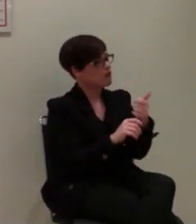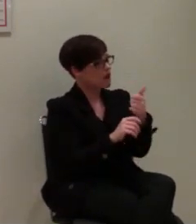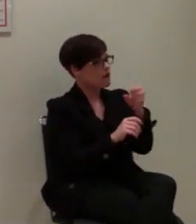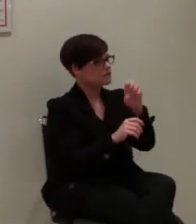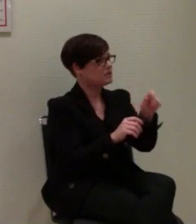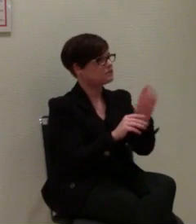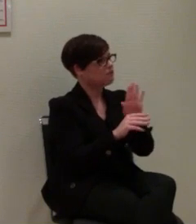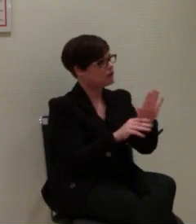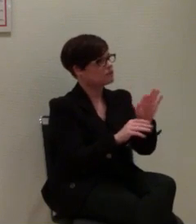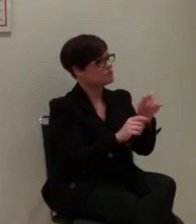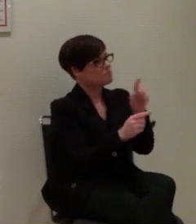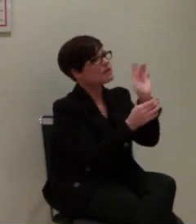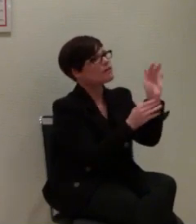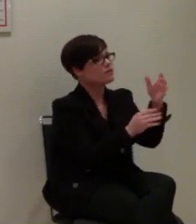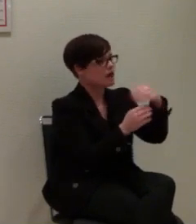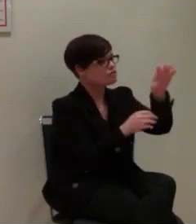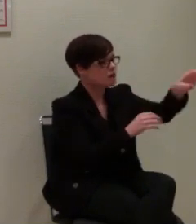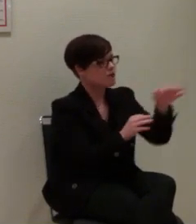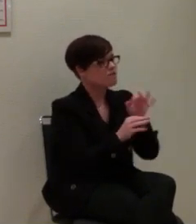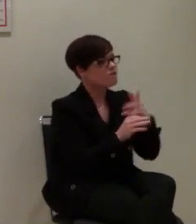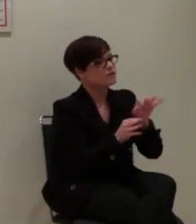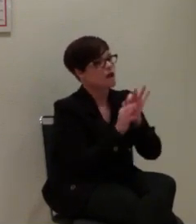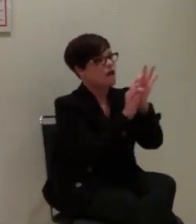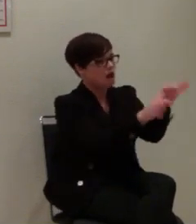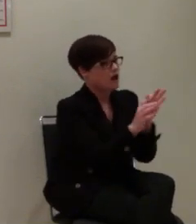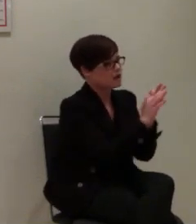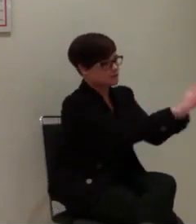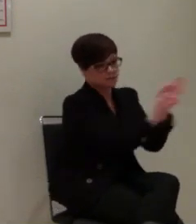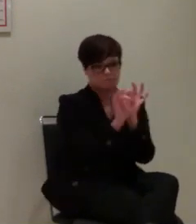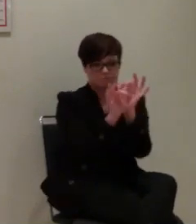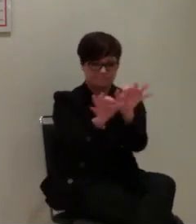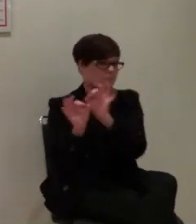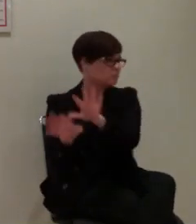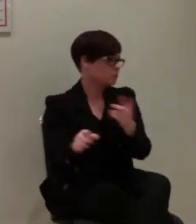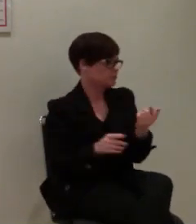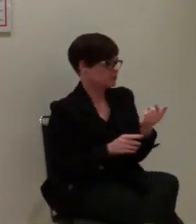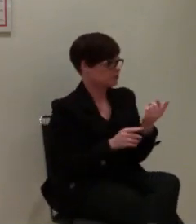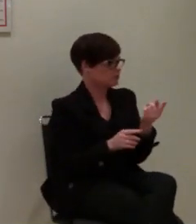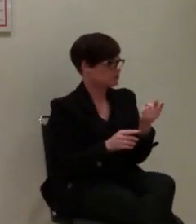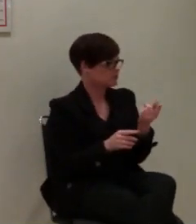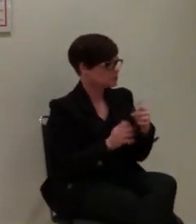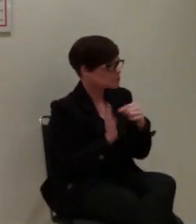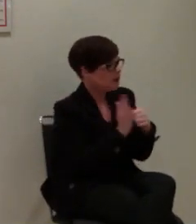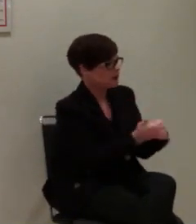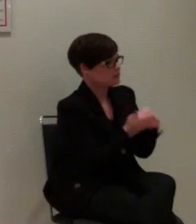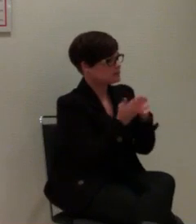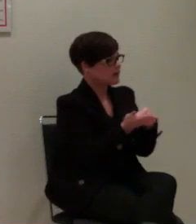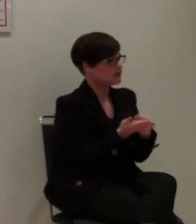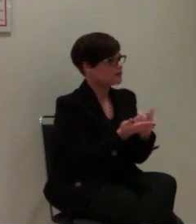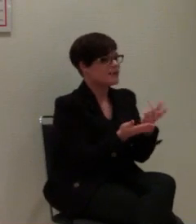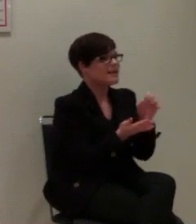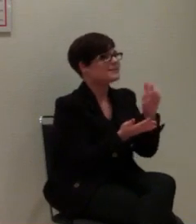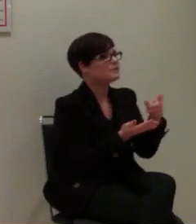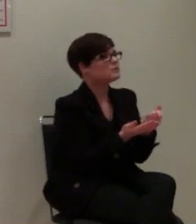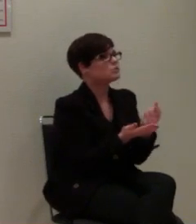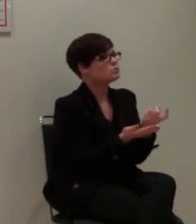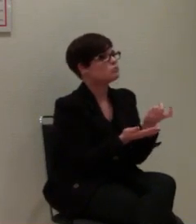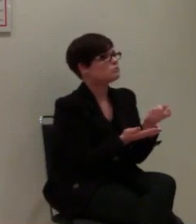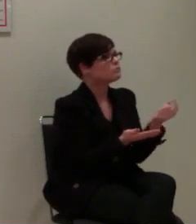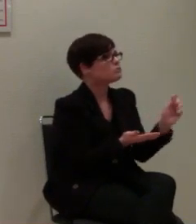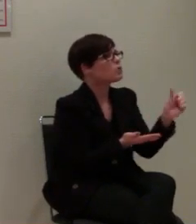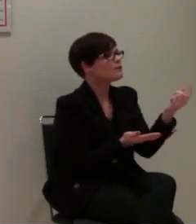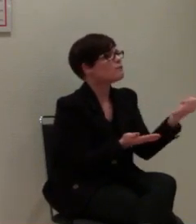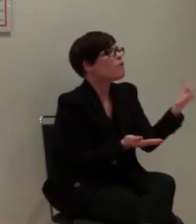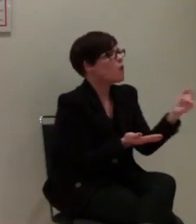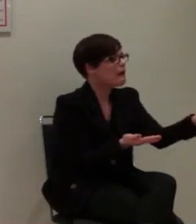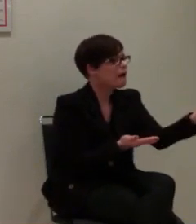weitergeleitet wird und dort angezeigt wird, wo der Ursprung dieser SMS ist. Das heißt, um